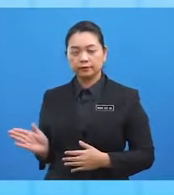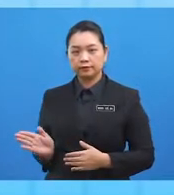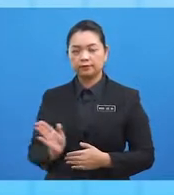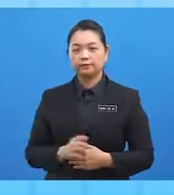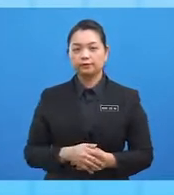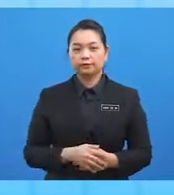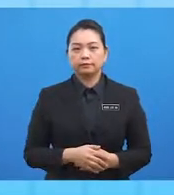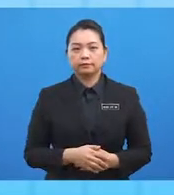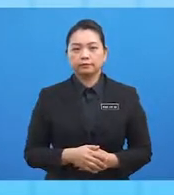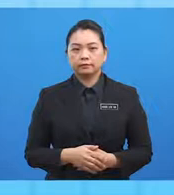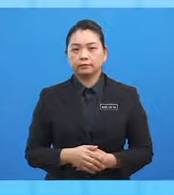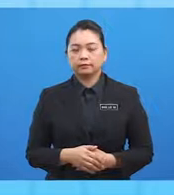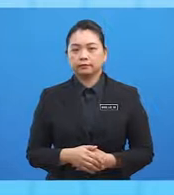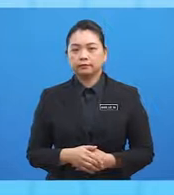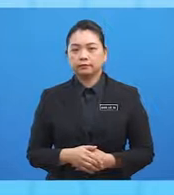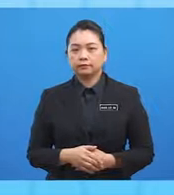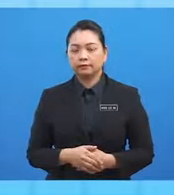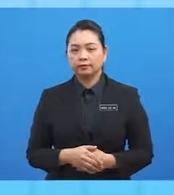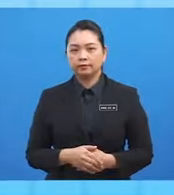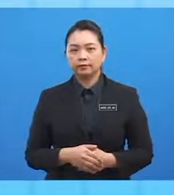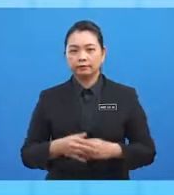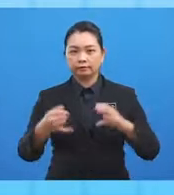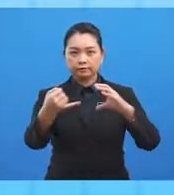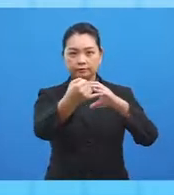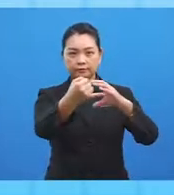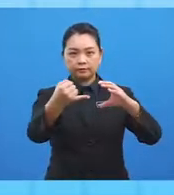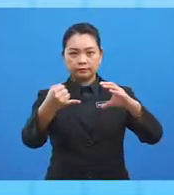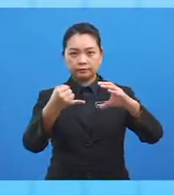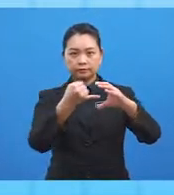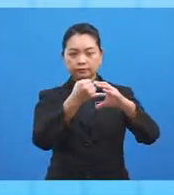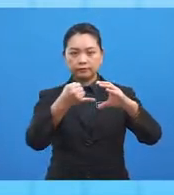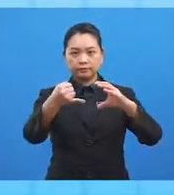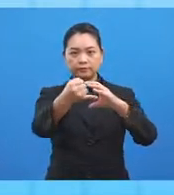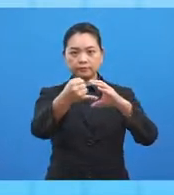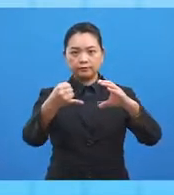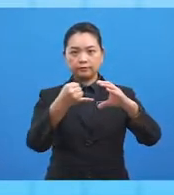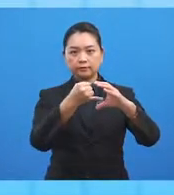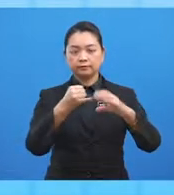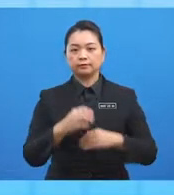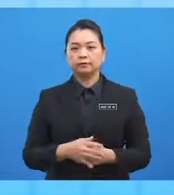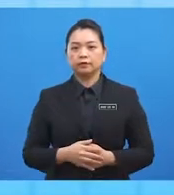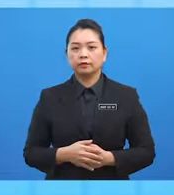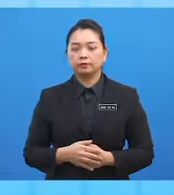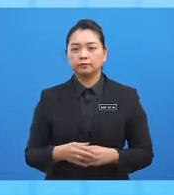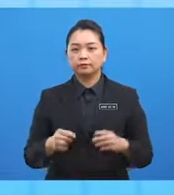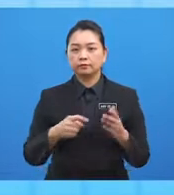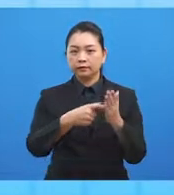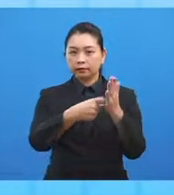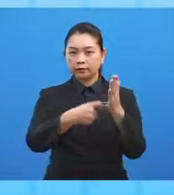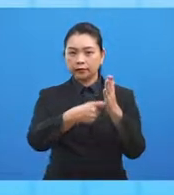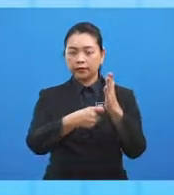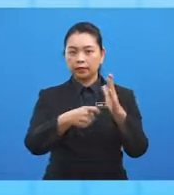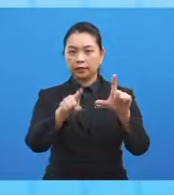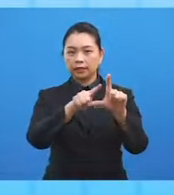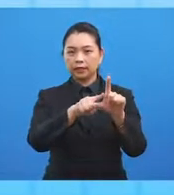dan memotong bumi dikenali sebagai khatul istiwa. Nilai latitude bagi